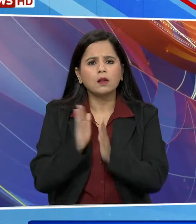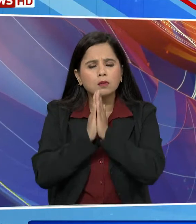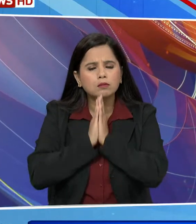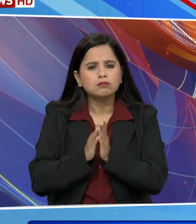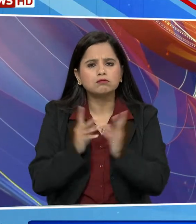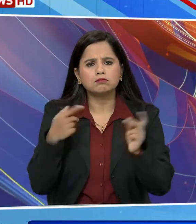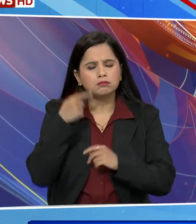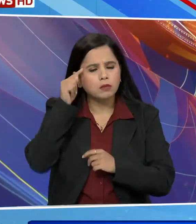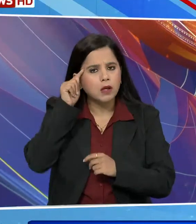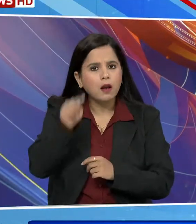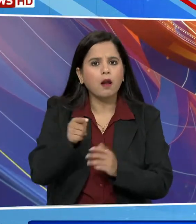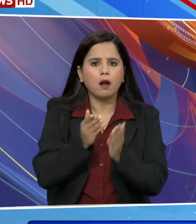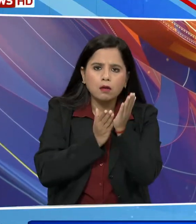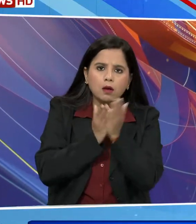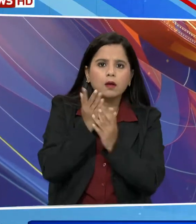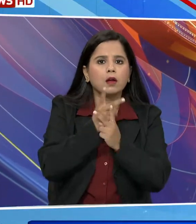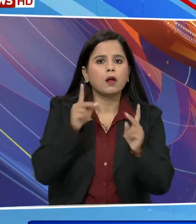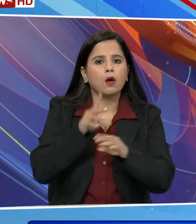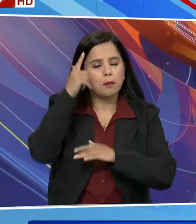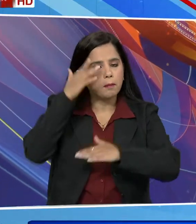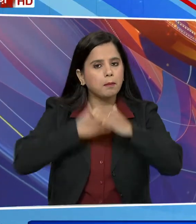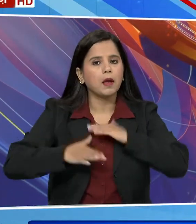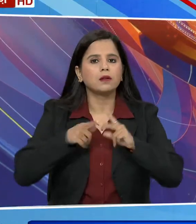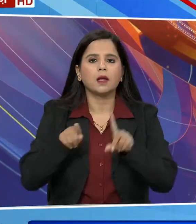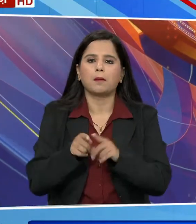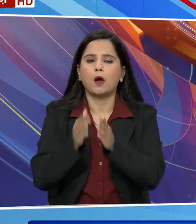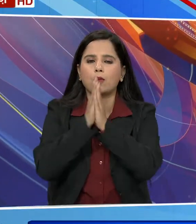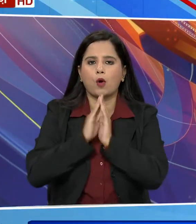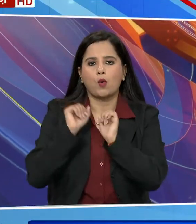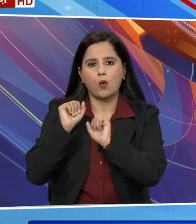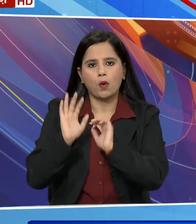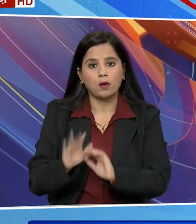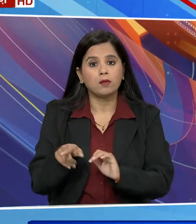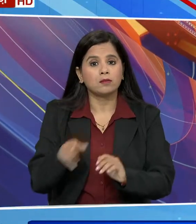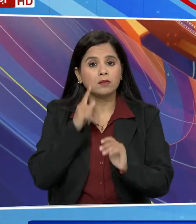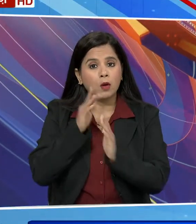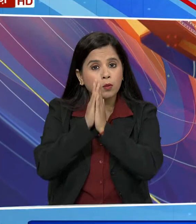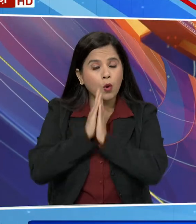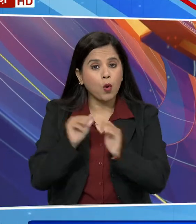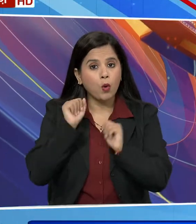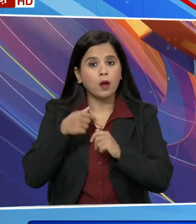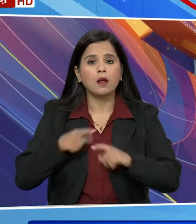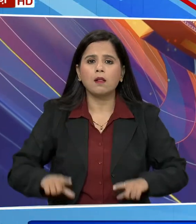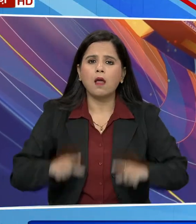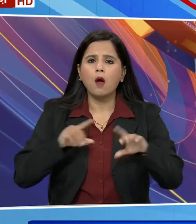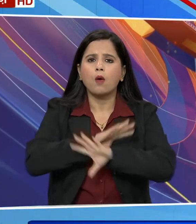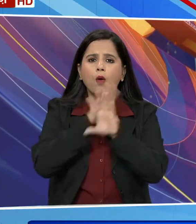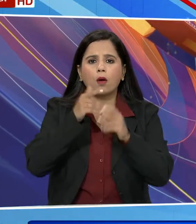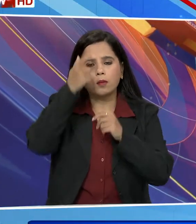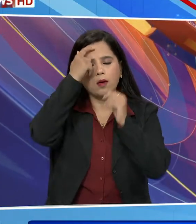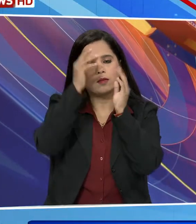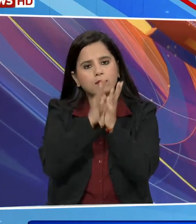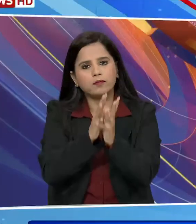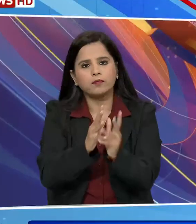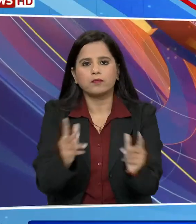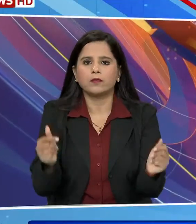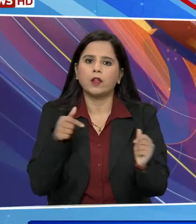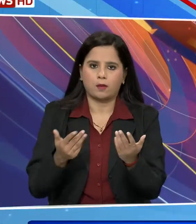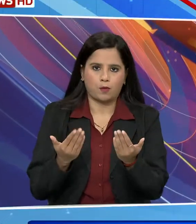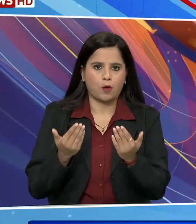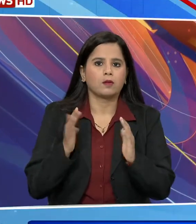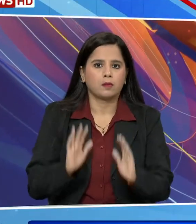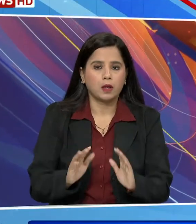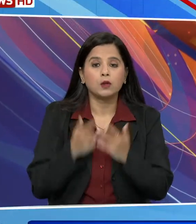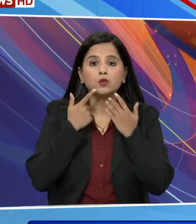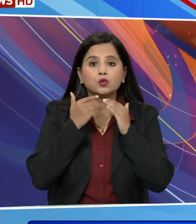सदाचार और सयन की देवी है माब्रमचारणी की पूजा से जीवन के हर समस्या और संकट का निवारन होता है